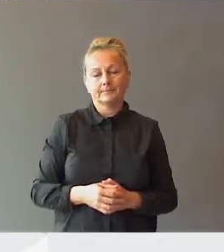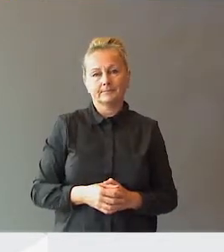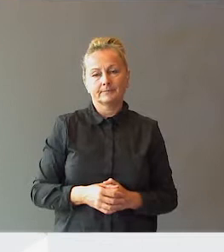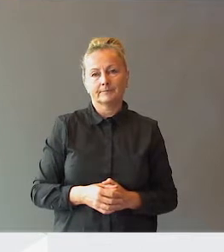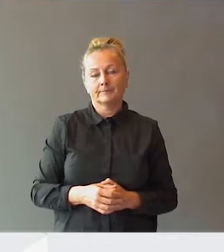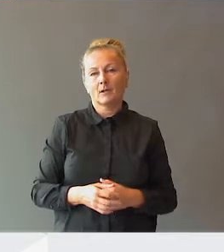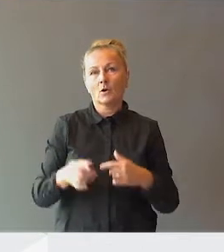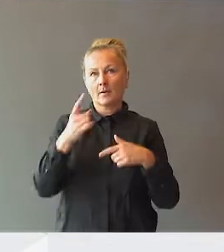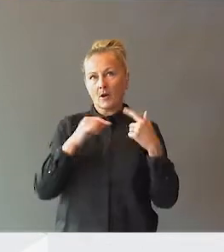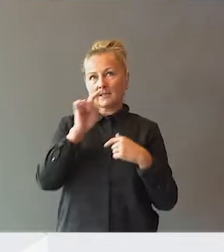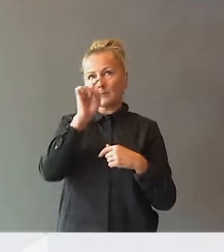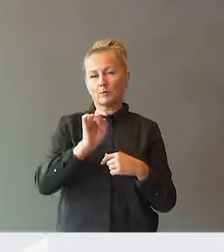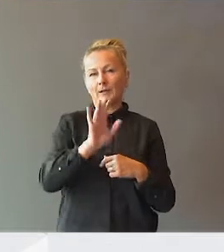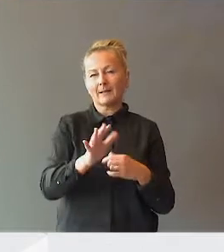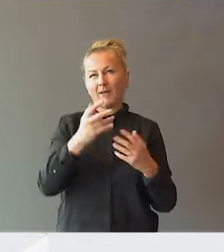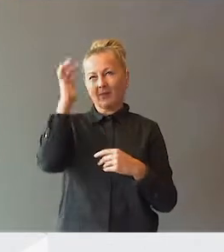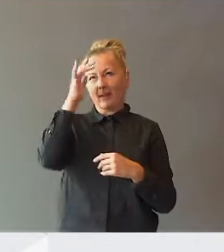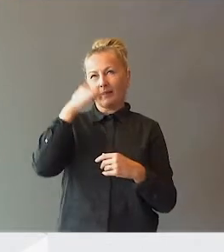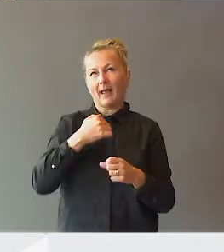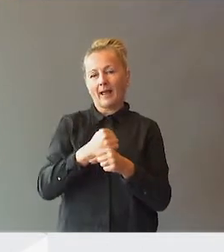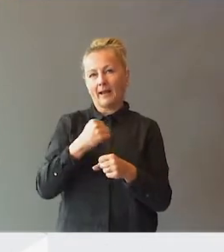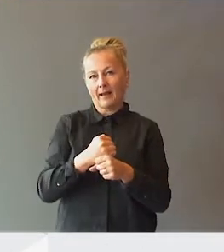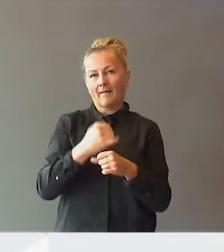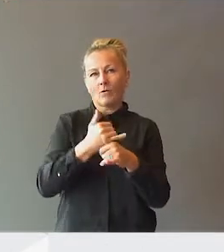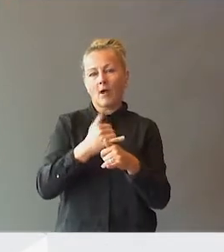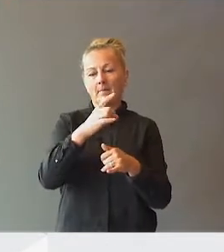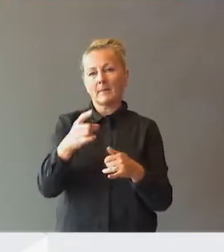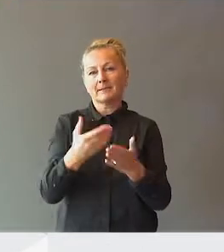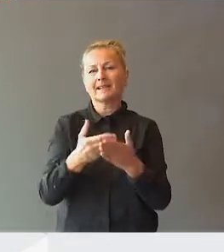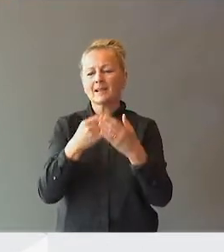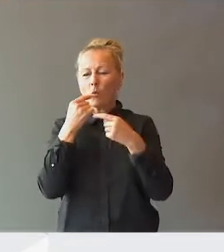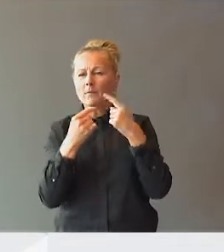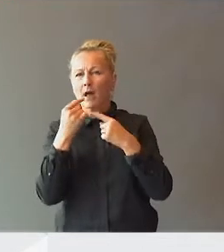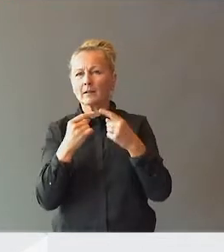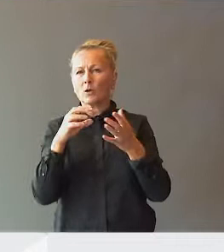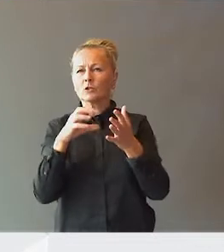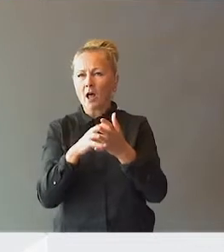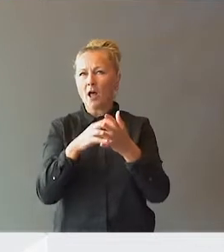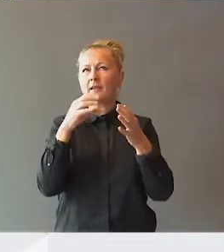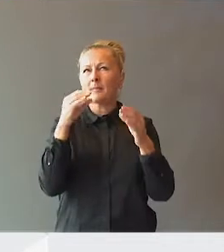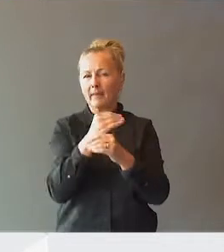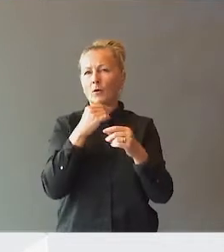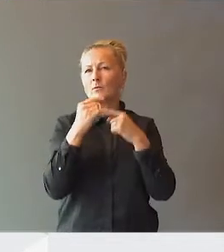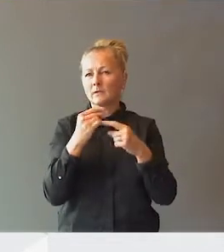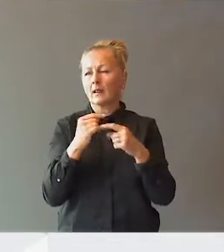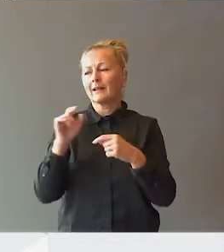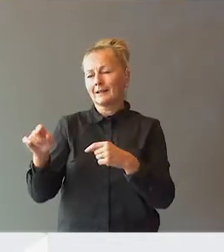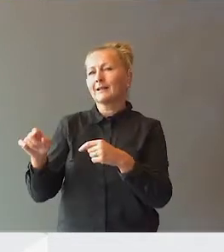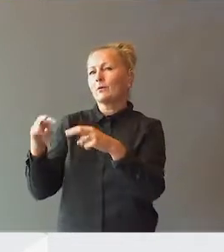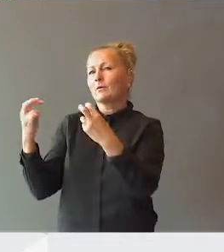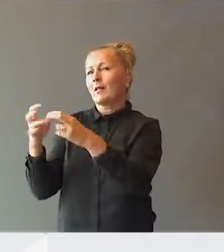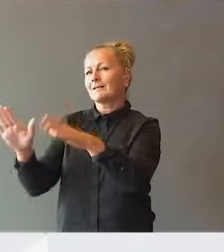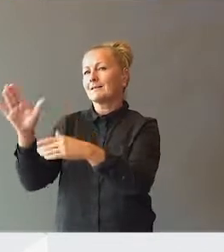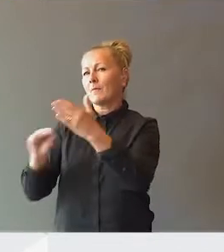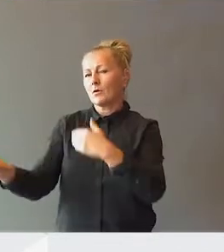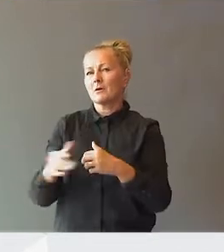Og tilbake til spørsmålet ditt da, på hva tenker jeg egentlig om hvordan PP-tjenesten er omtatt, og så er det da omtatt i ekspertutvalget sin rapport, så tenker jeg at jeg